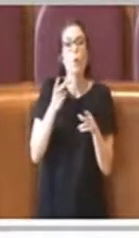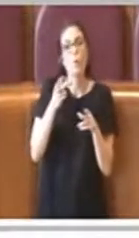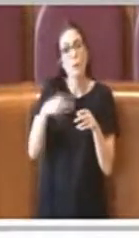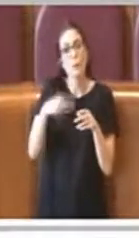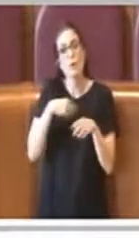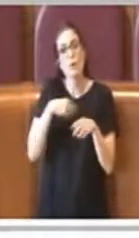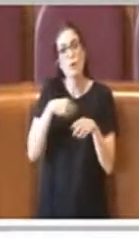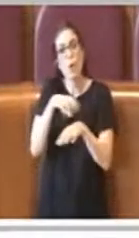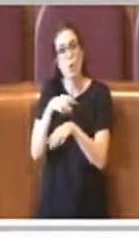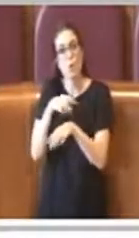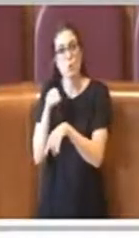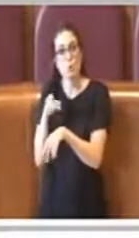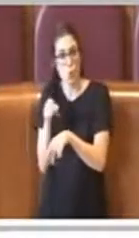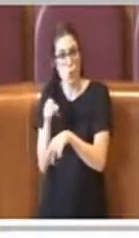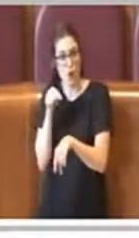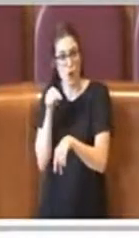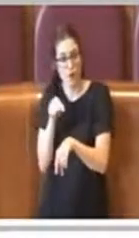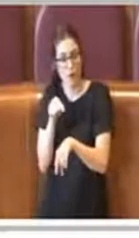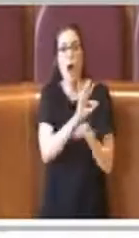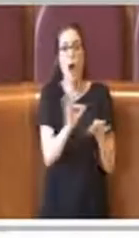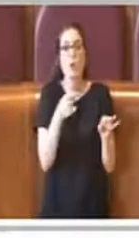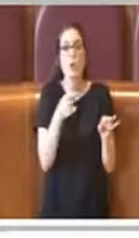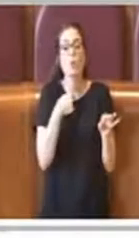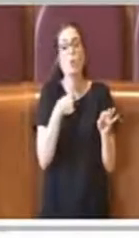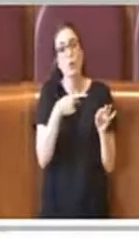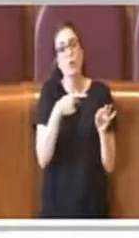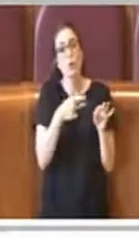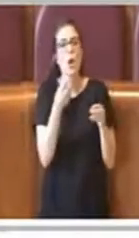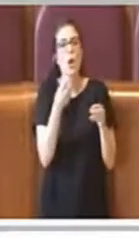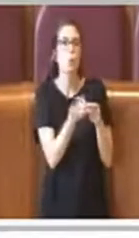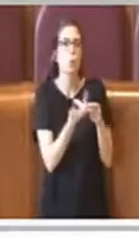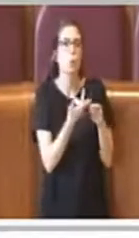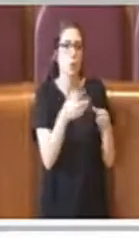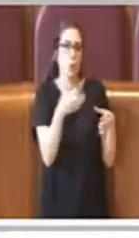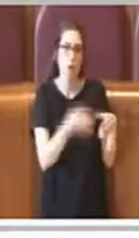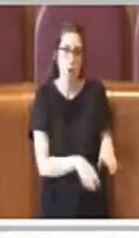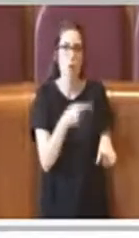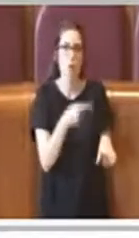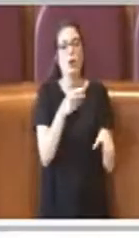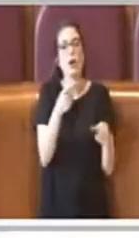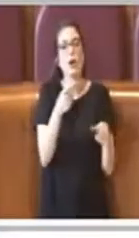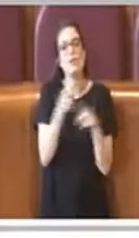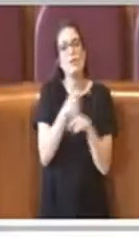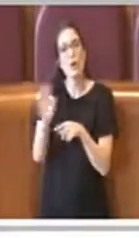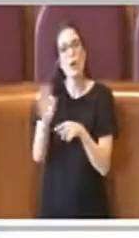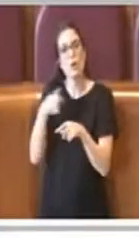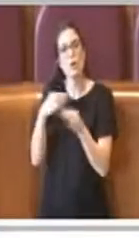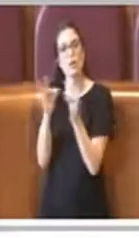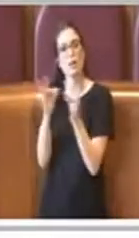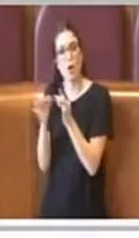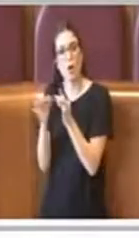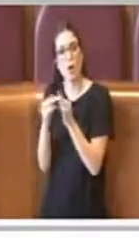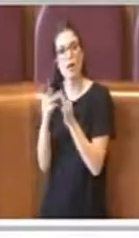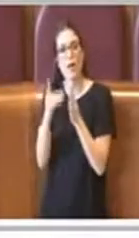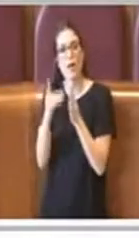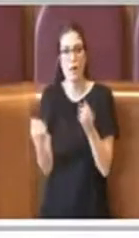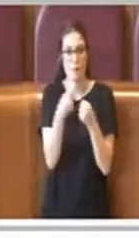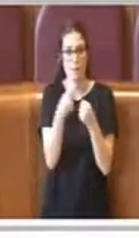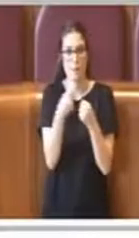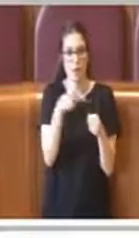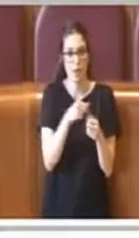parte delle consulte, alcune in numero minore invece erano abbastanza d'accordo con l'impostazione della delibera.